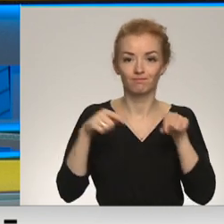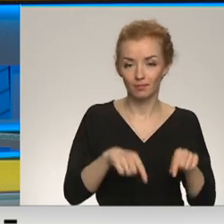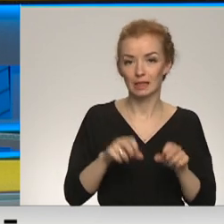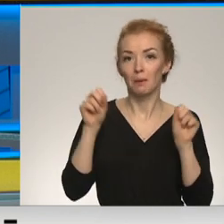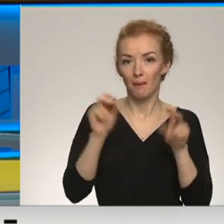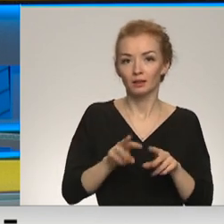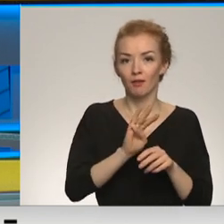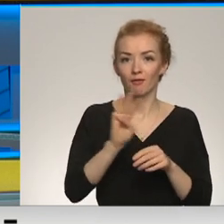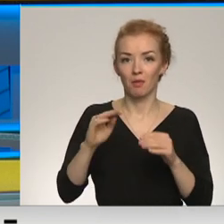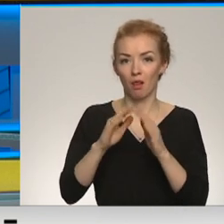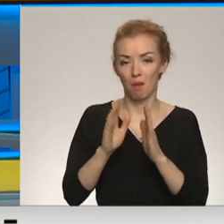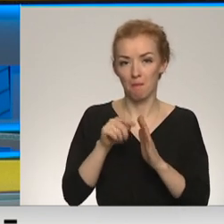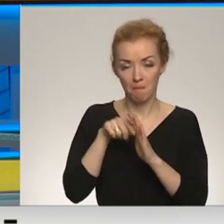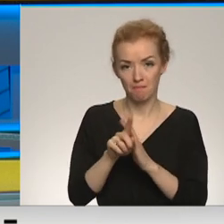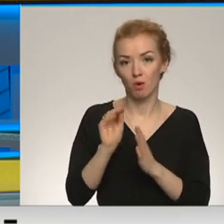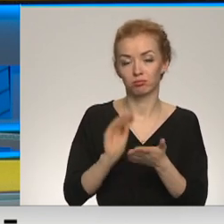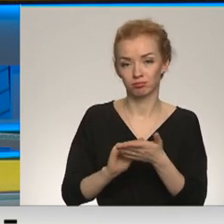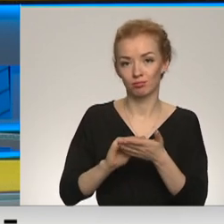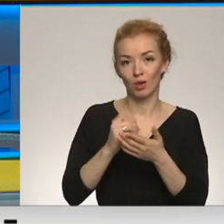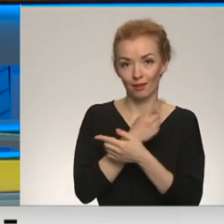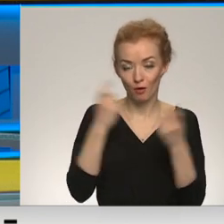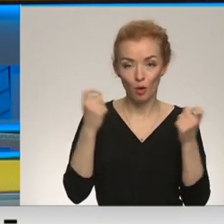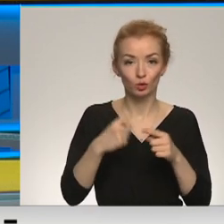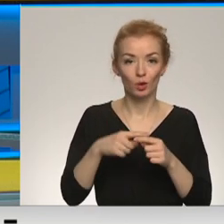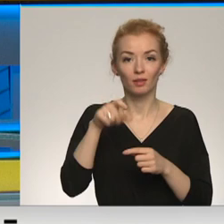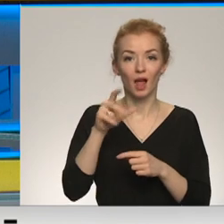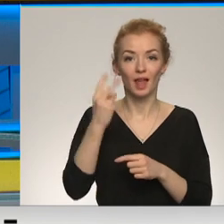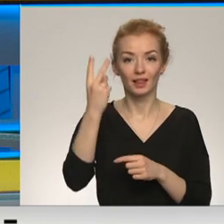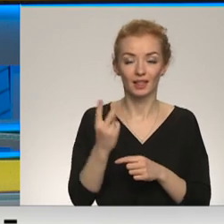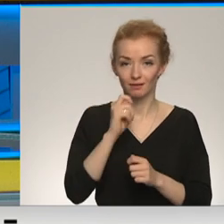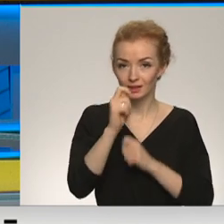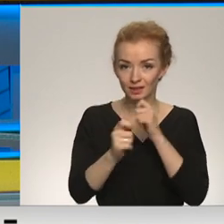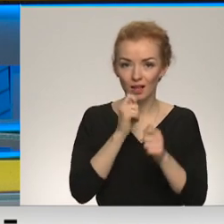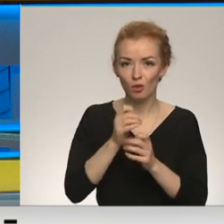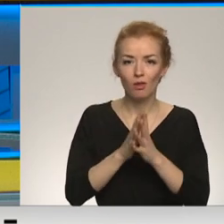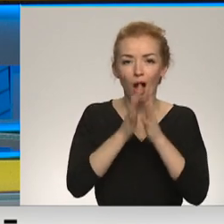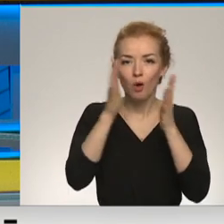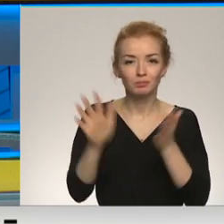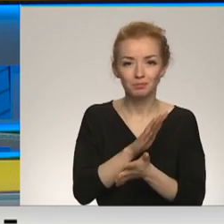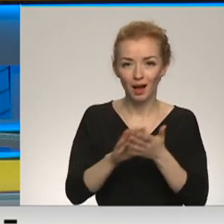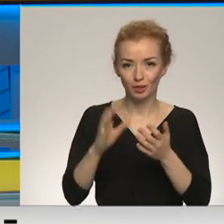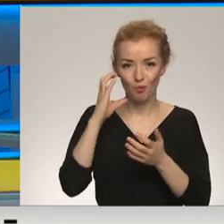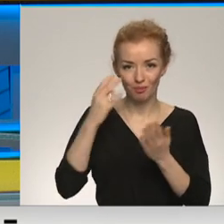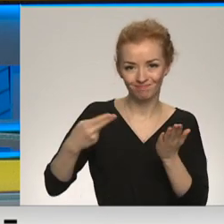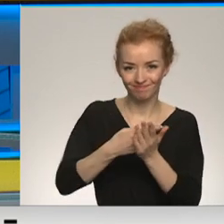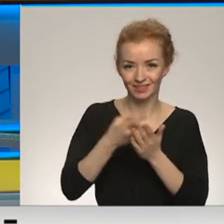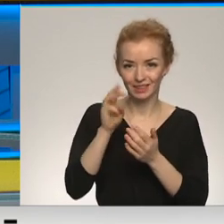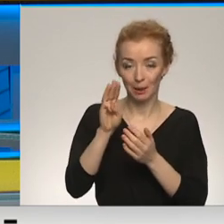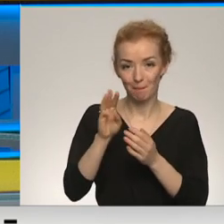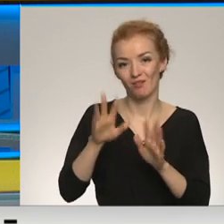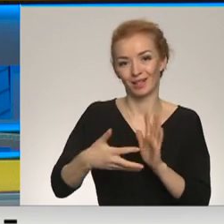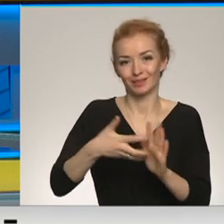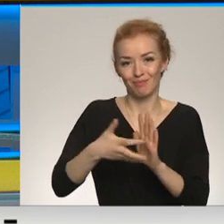viņi uzkonstruēja, tā jau darbojas. Tele diviz iedoja daudz simkārtas cilvēkiem, pēc tam mēs varēsim tos